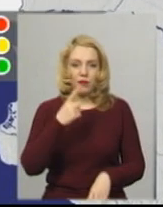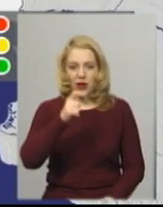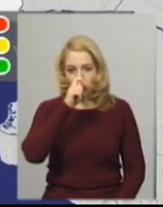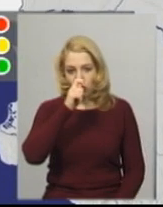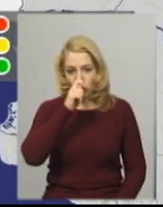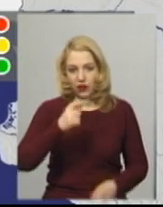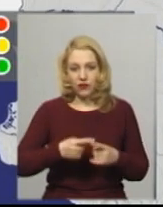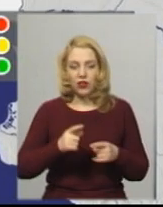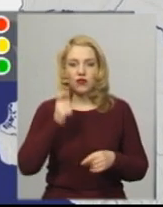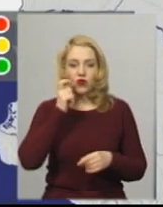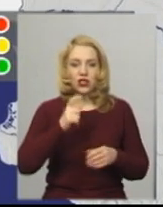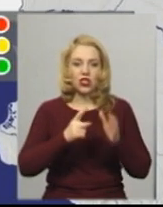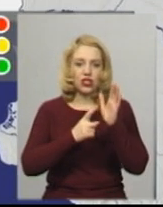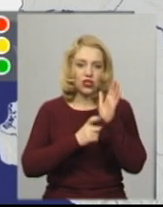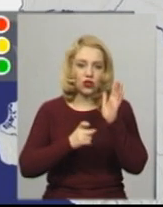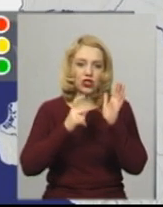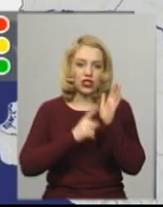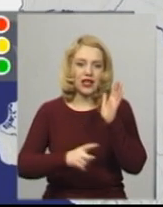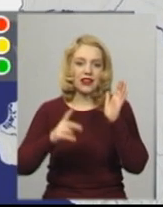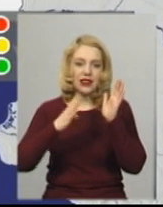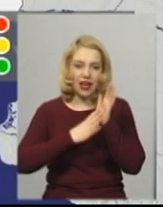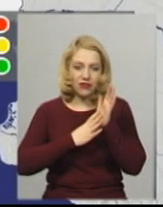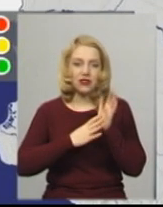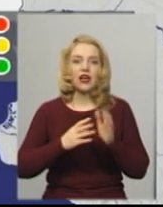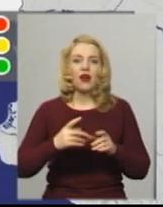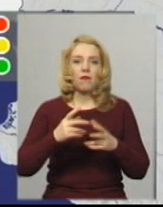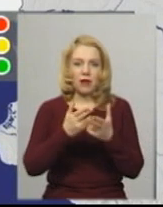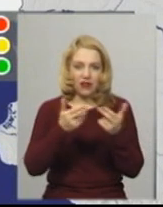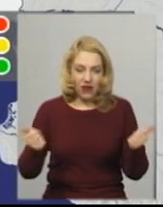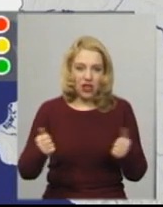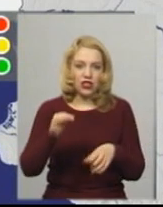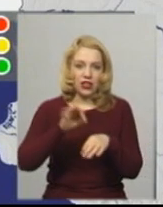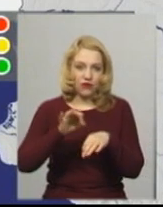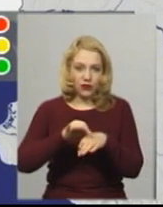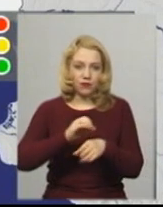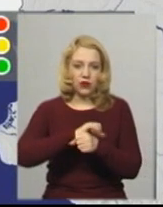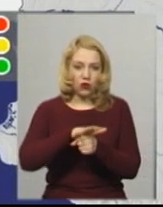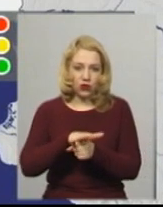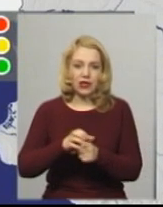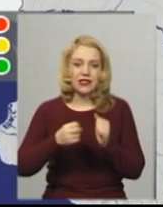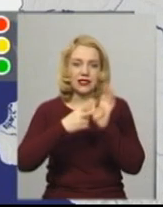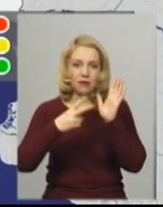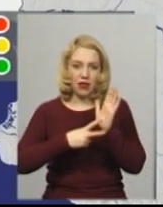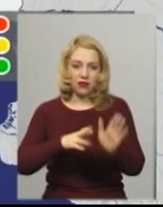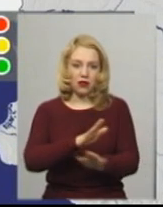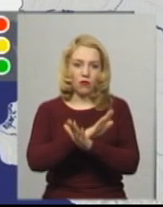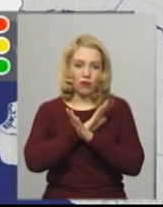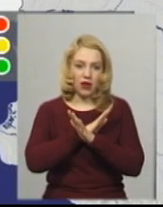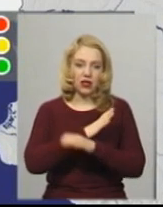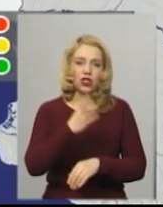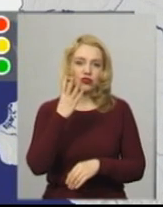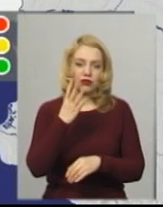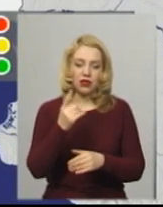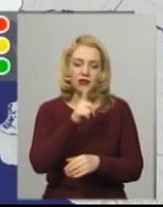669 лабораторно підтверджених випадків COVID-19, з них 17 летальних, 4 за останню добу.